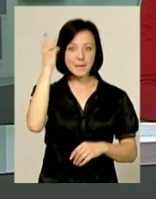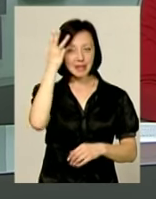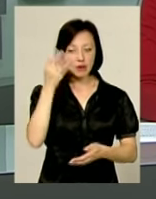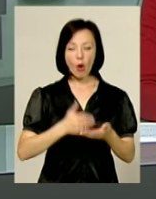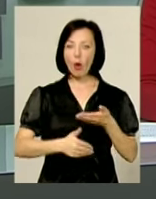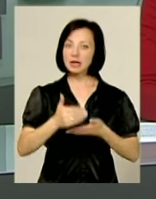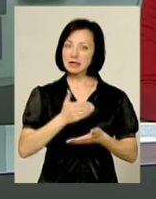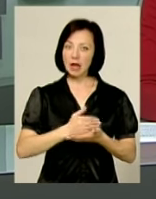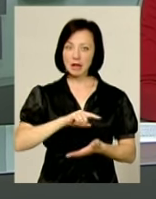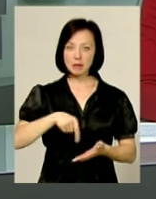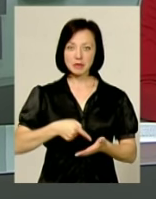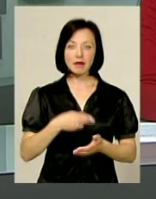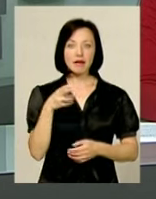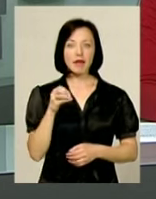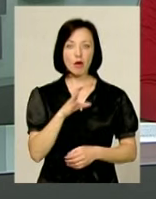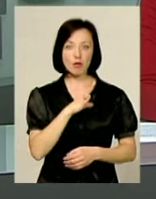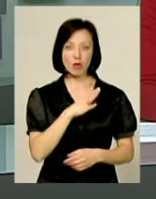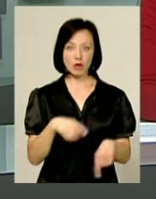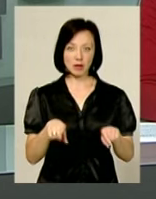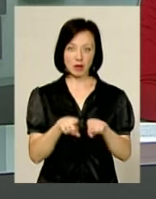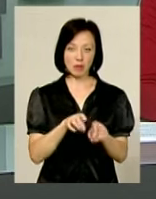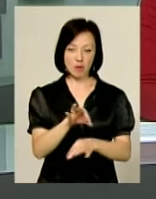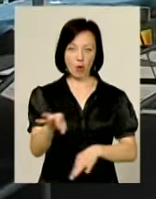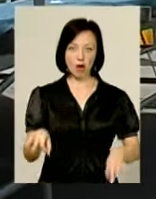останнім містом, де було влаштовано такий проект.